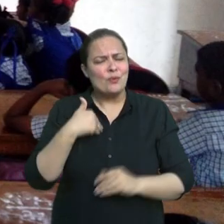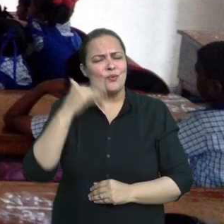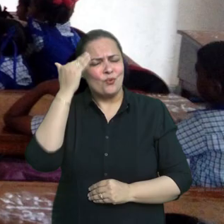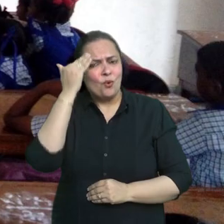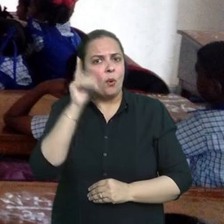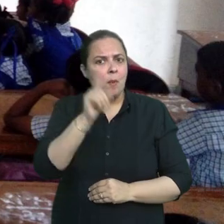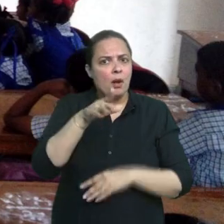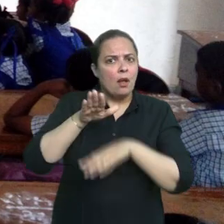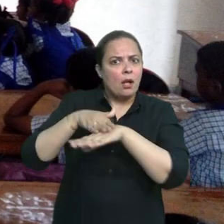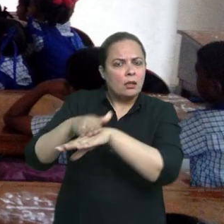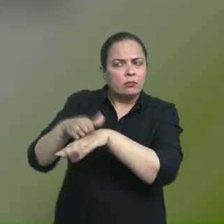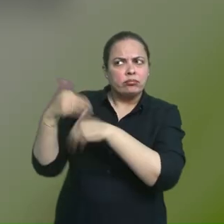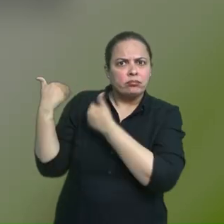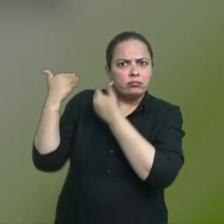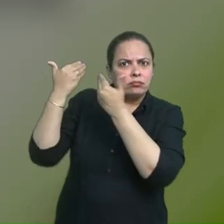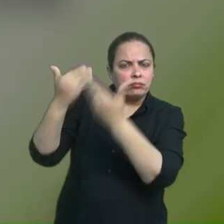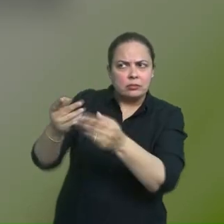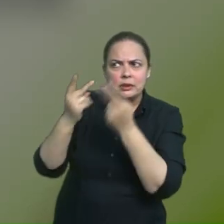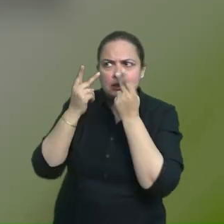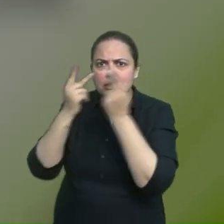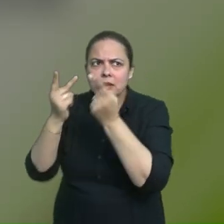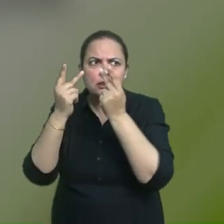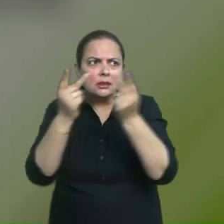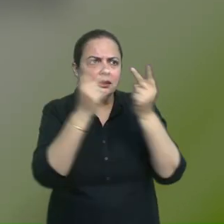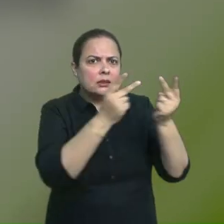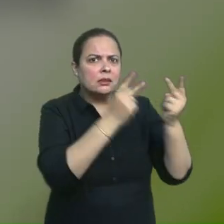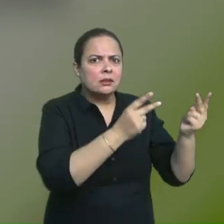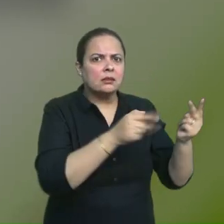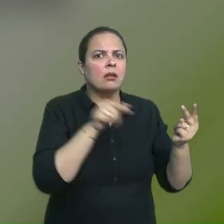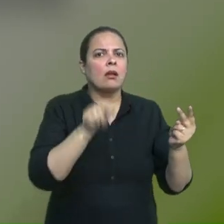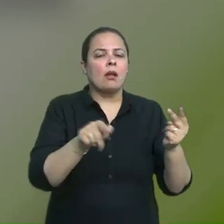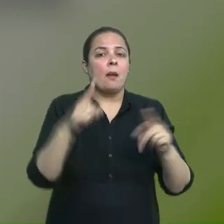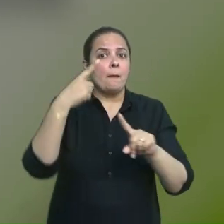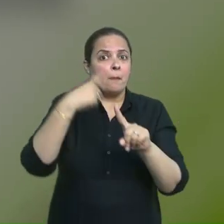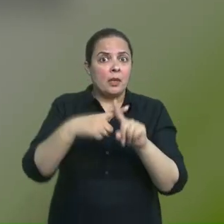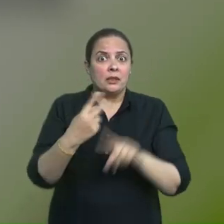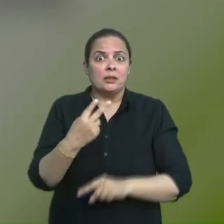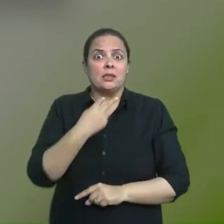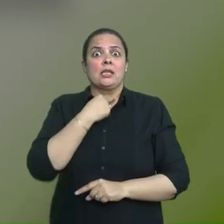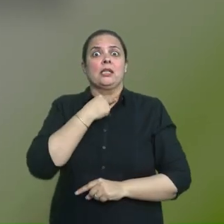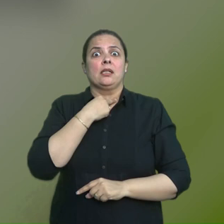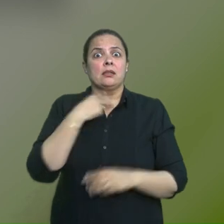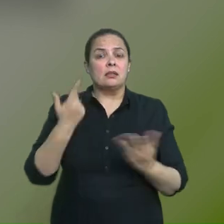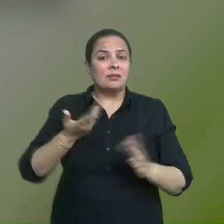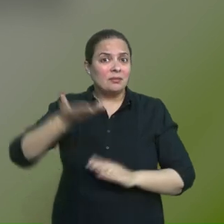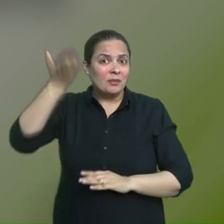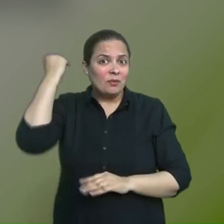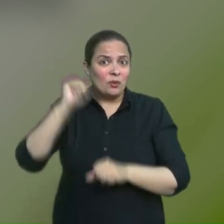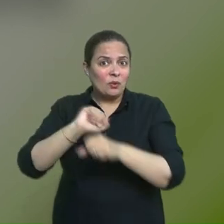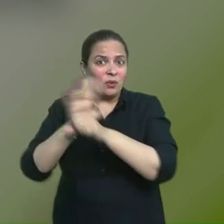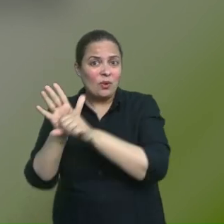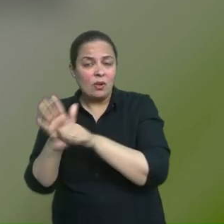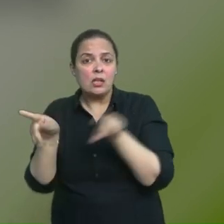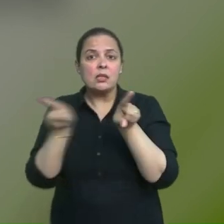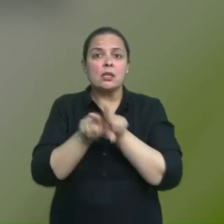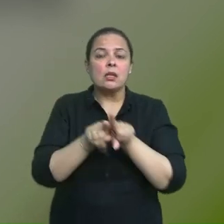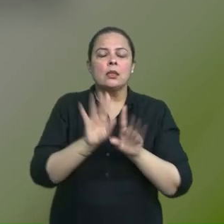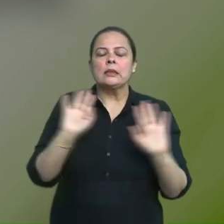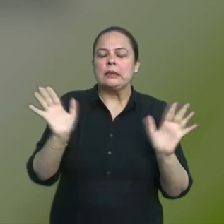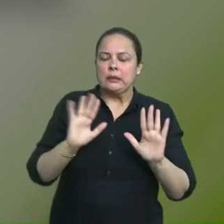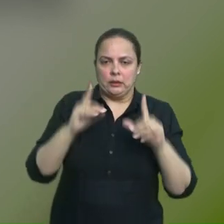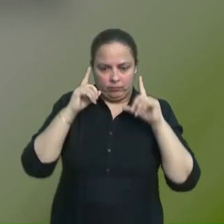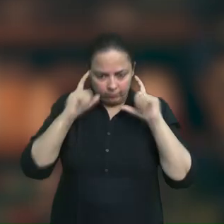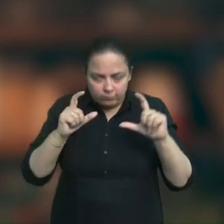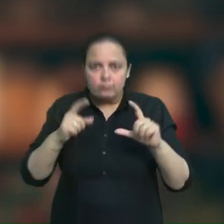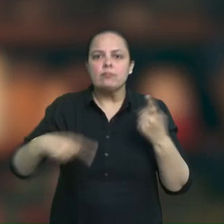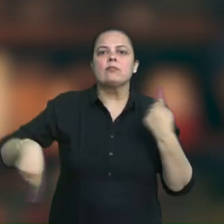किया है हाल ही में आई राष्ट्रिय शिक्षा नीती 2020 ने भी शिक्षा में टेक्नौलोजी के महत्व पर काफी